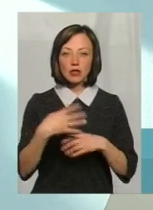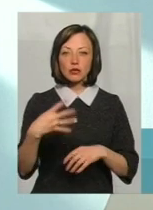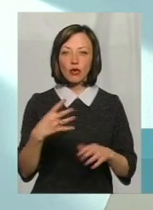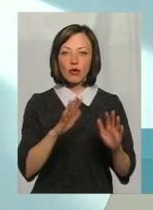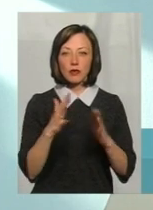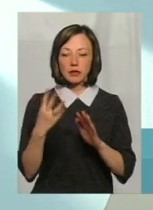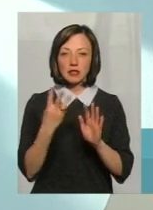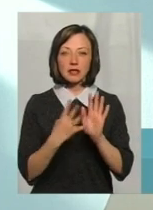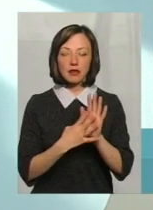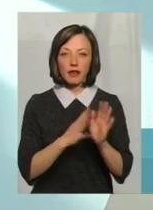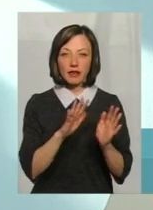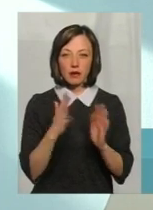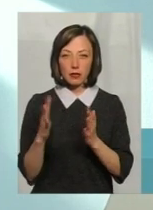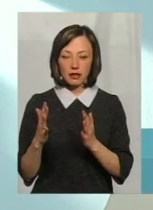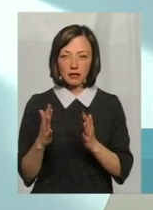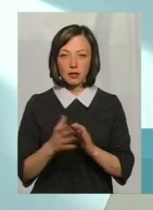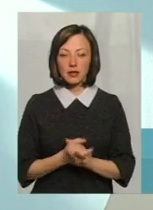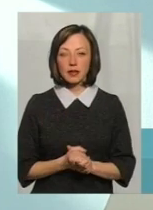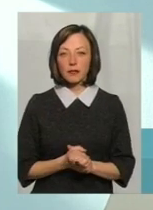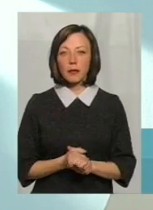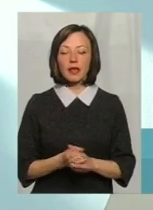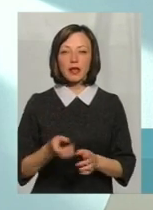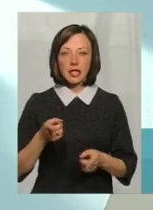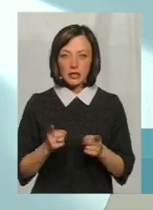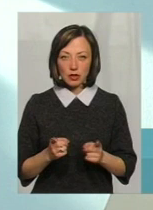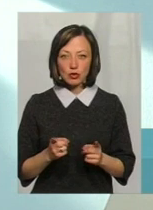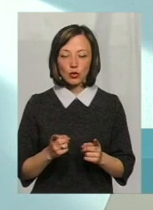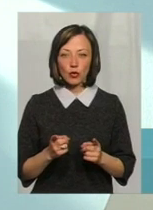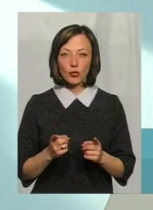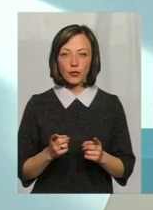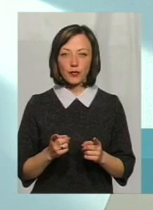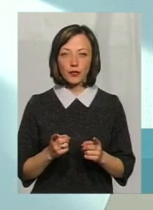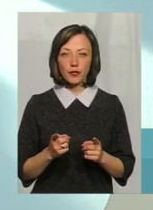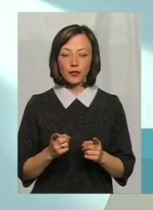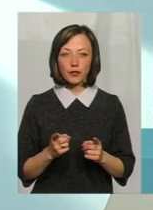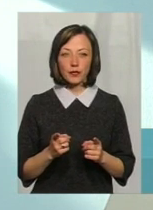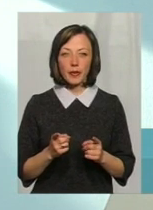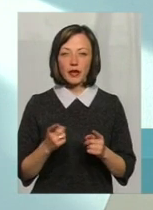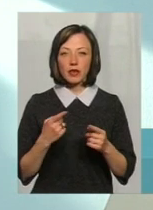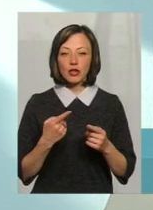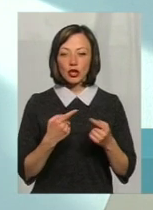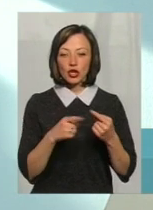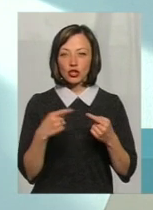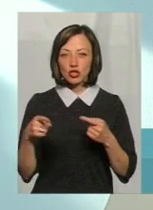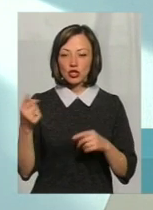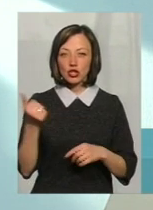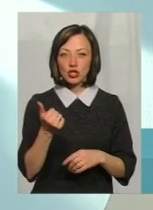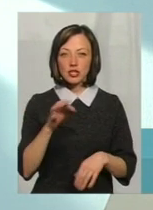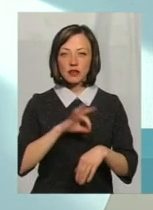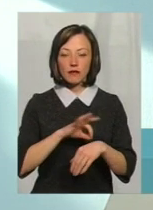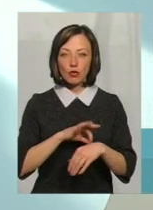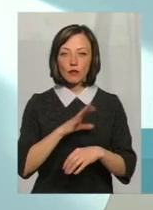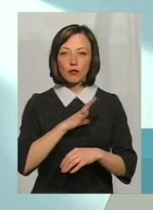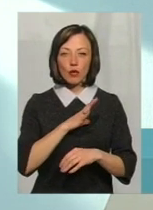випадків, 39 випадків. Ну, але дійсно, в інші тижні захворюваності